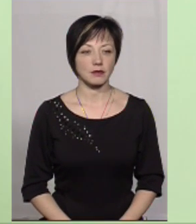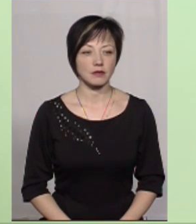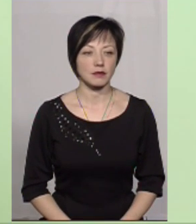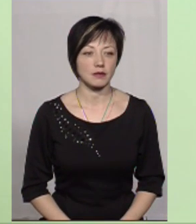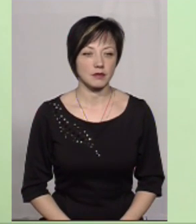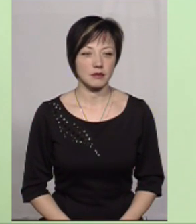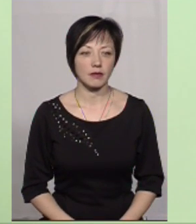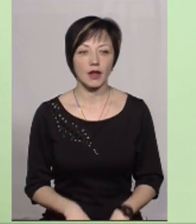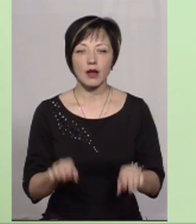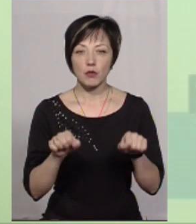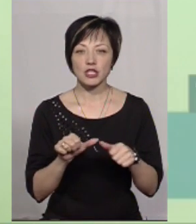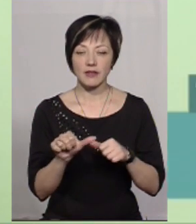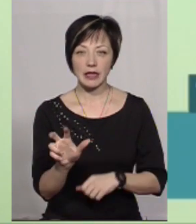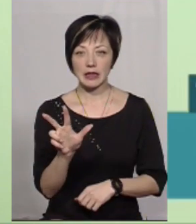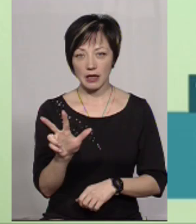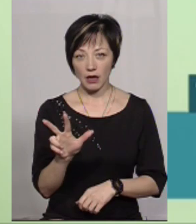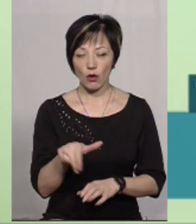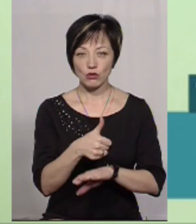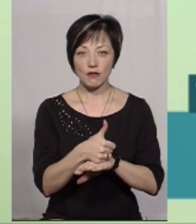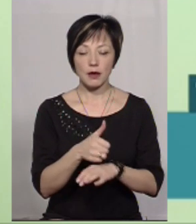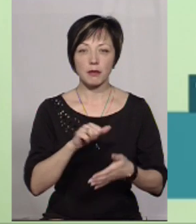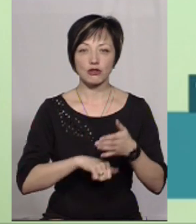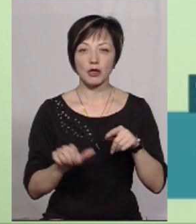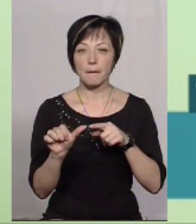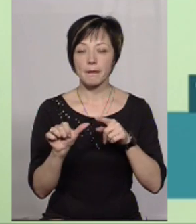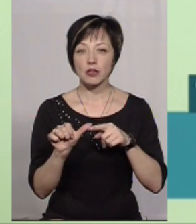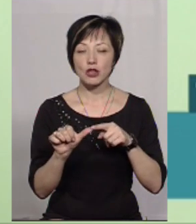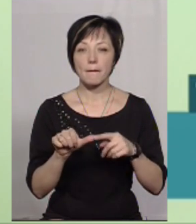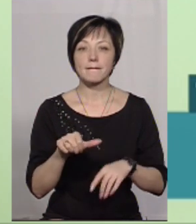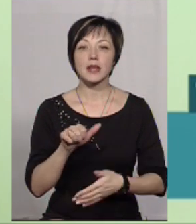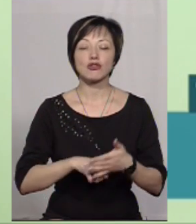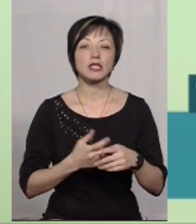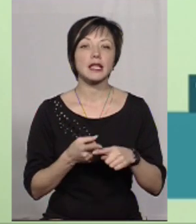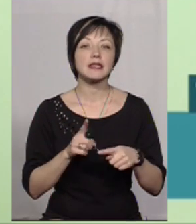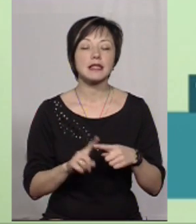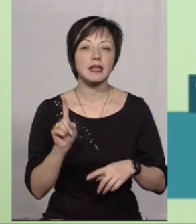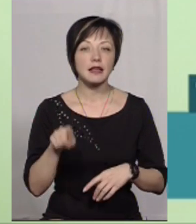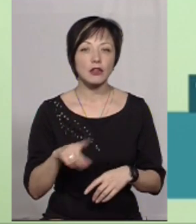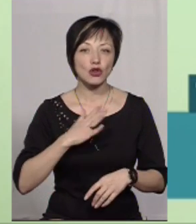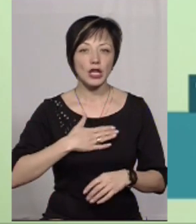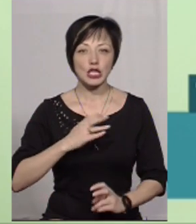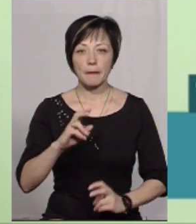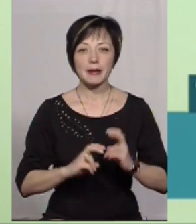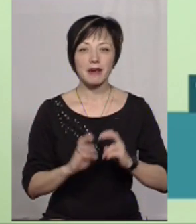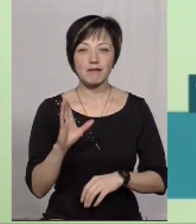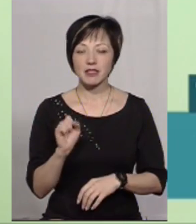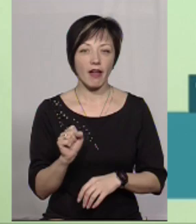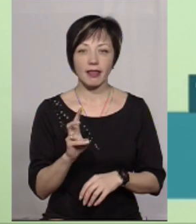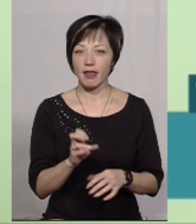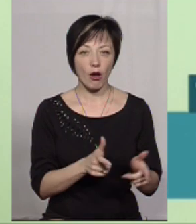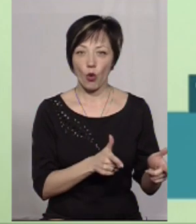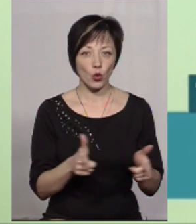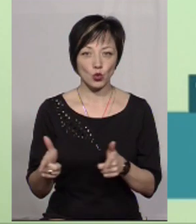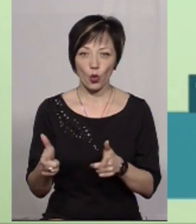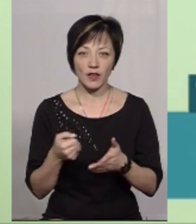Можна виділити три основні причини. Перша основна причина – це те, що наші підприємства не готові